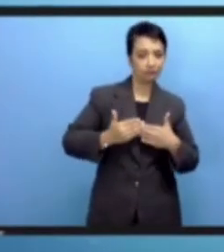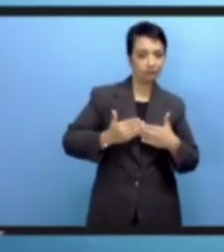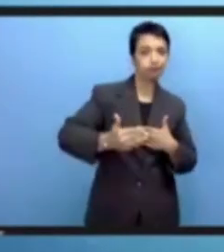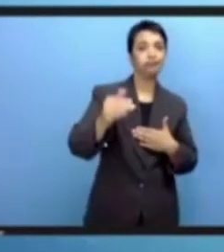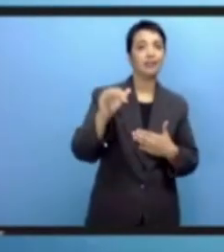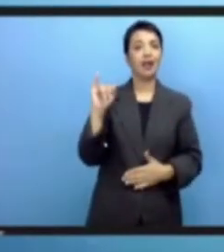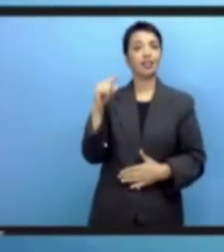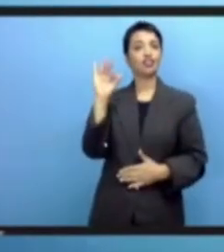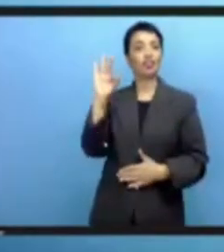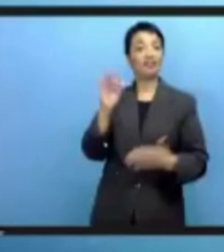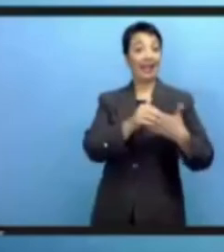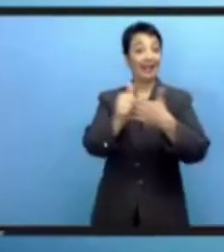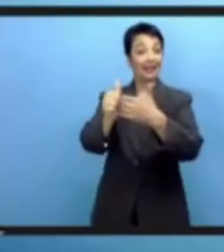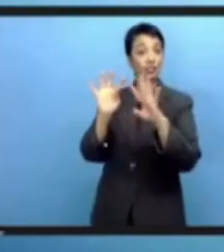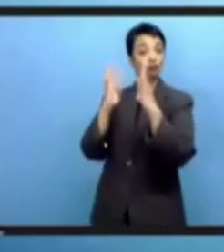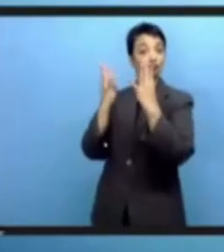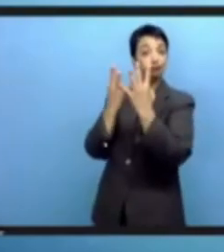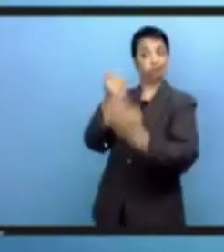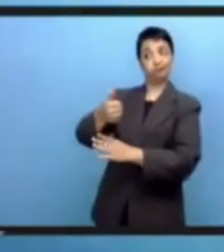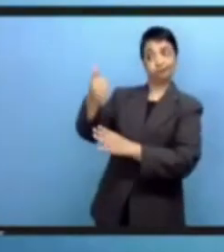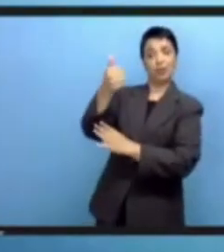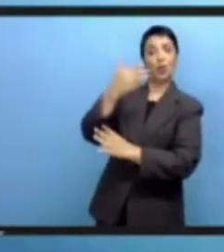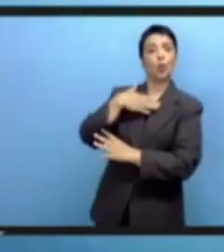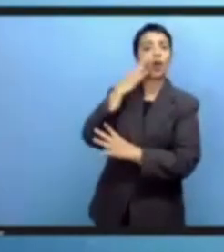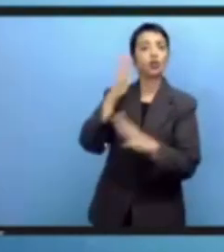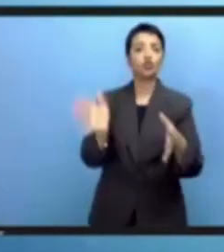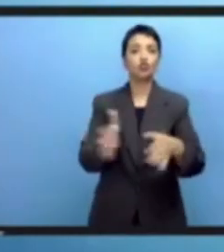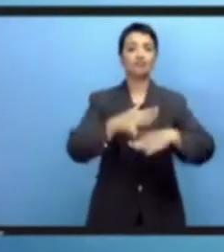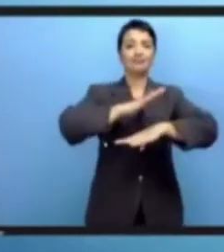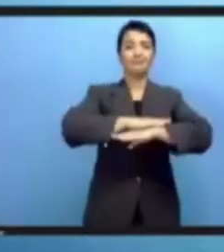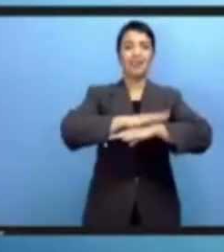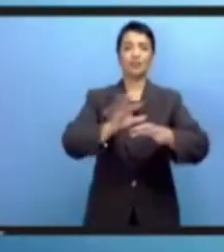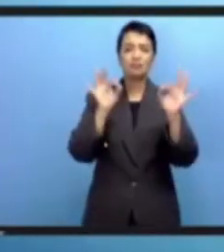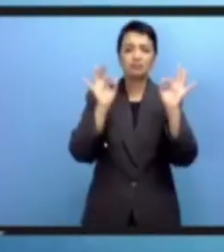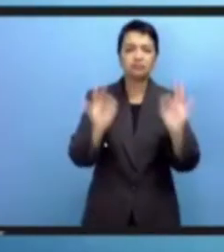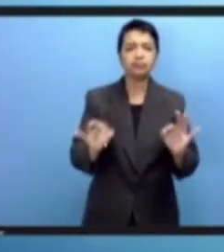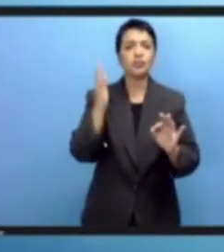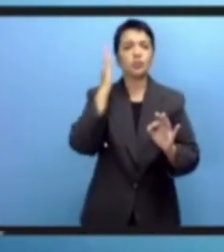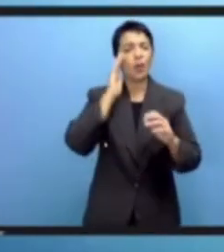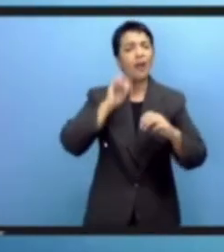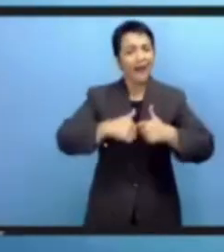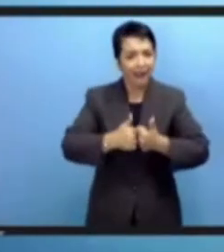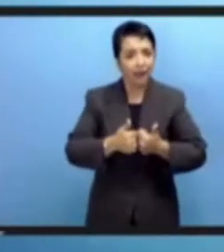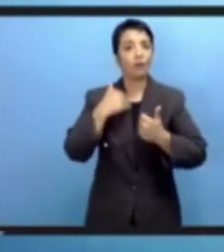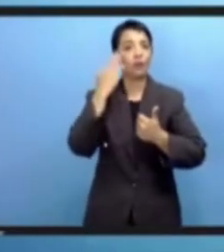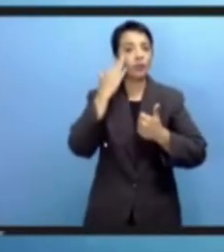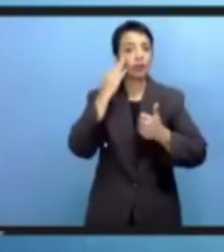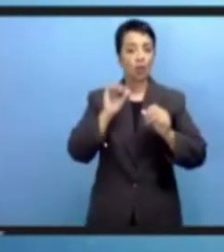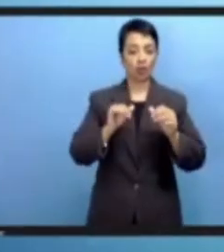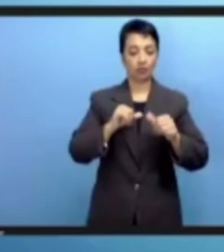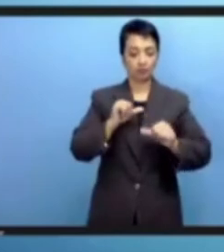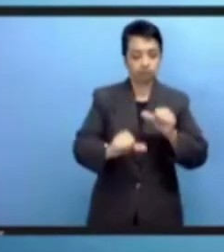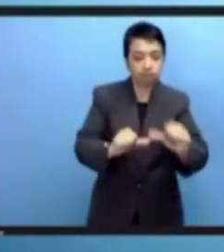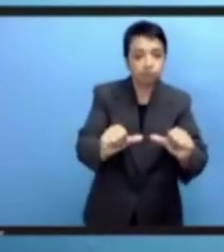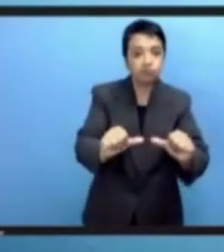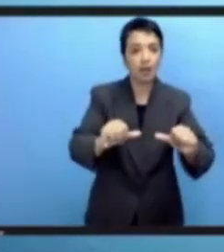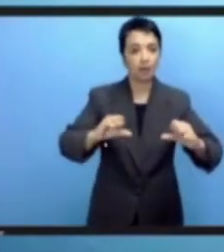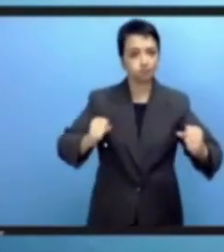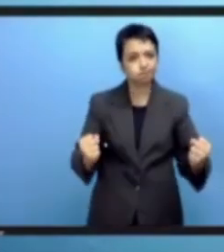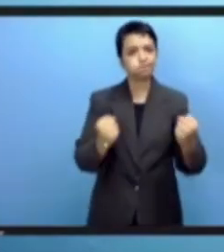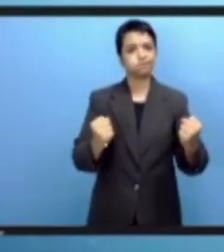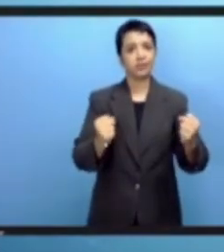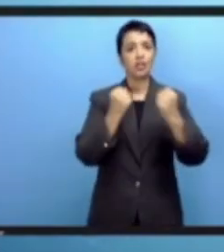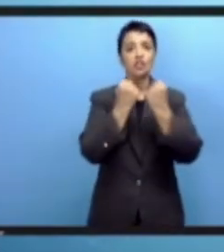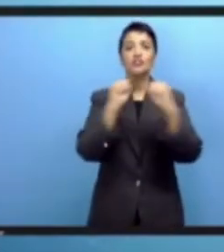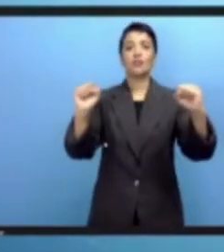تحسين التنصيق في حوكمة الإنترنت العالمية وستساعد